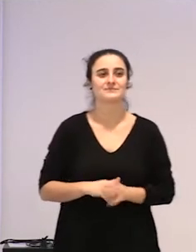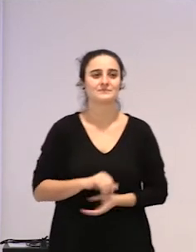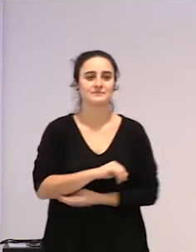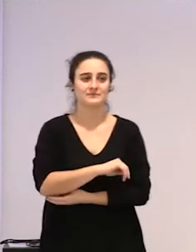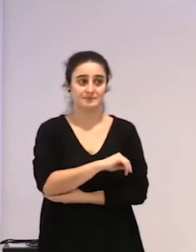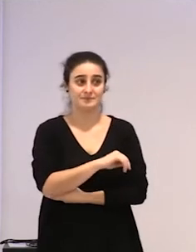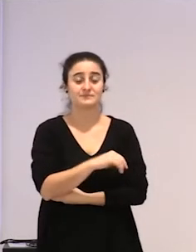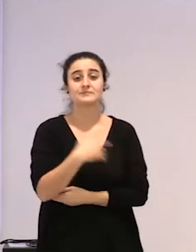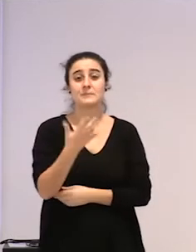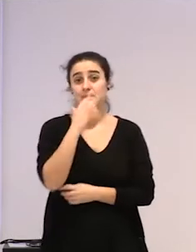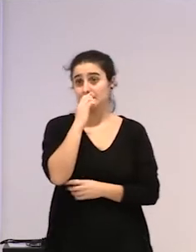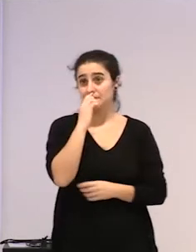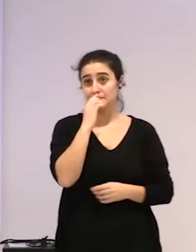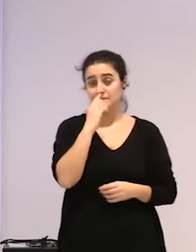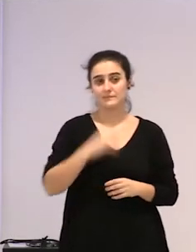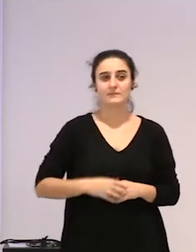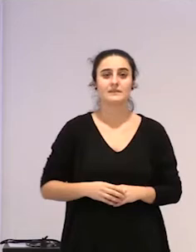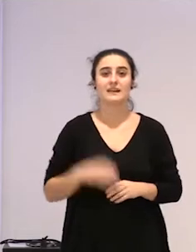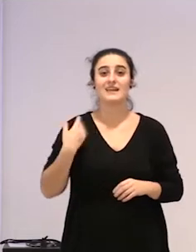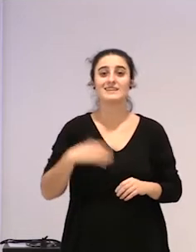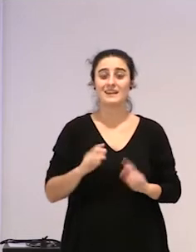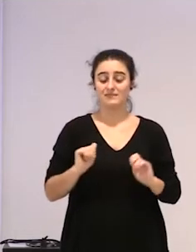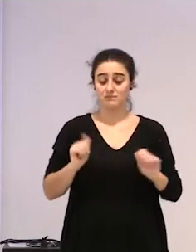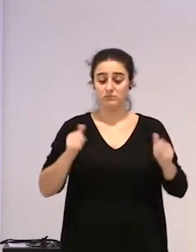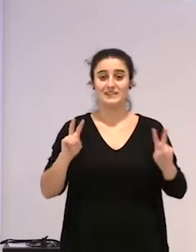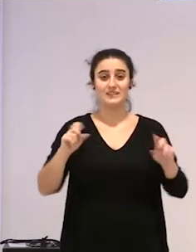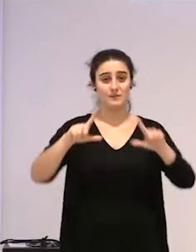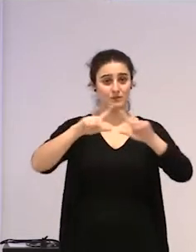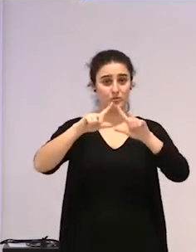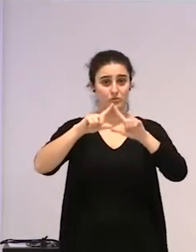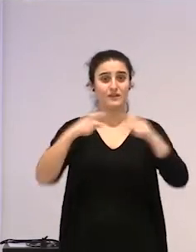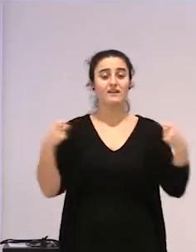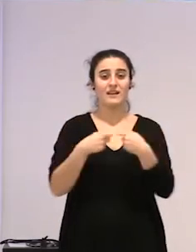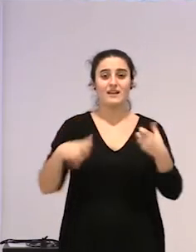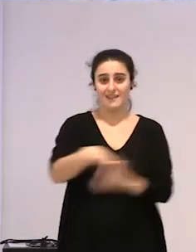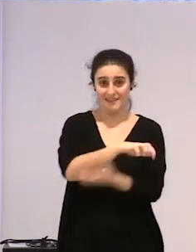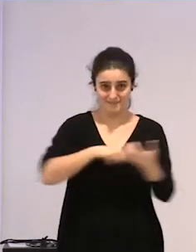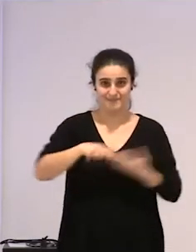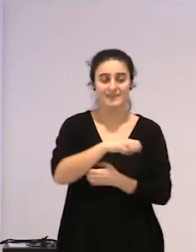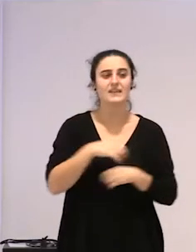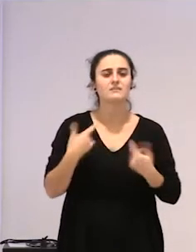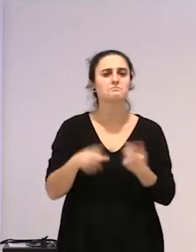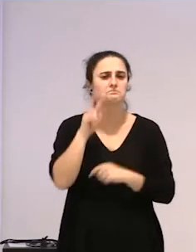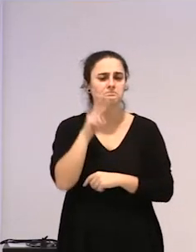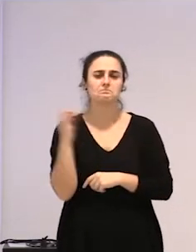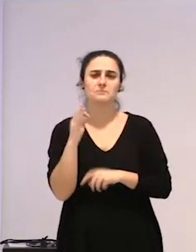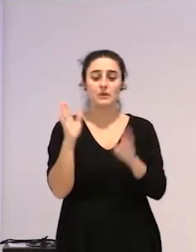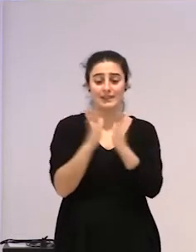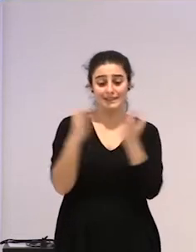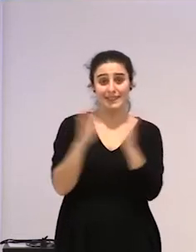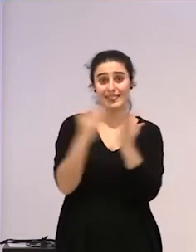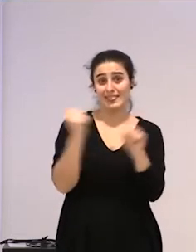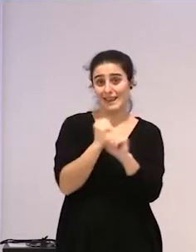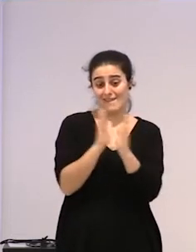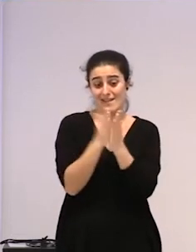eta, pixkat, ja sartuta, iruki gatazkatu horretan, ez, zerriku zidu, tazkenean, lan honetan, alegindu